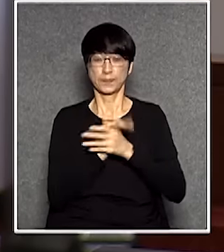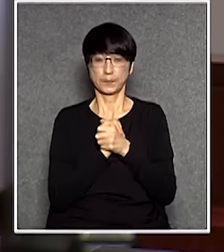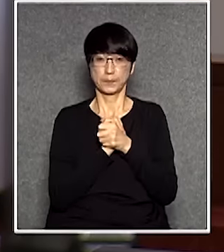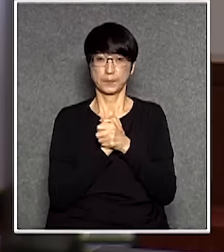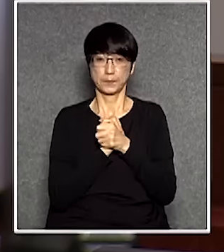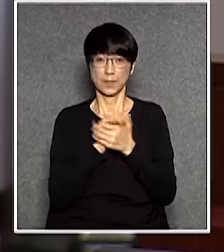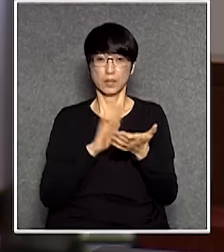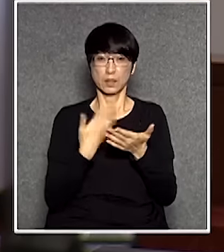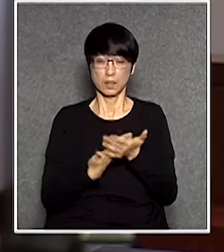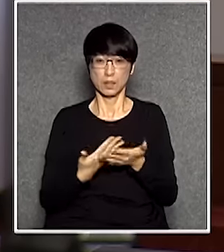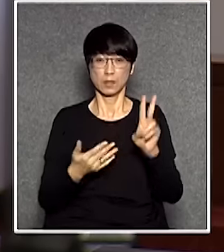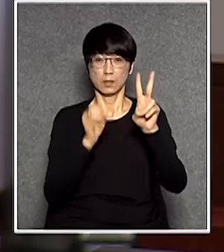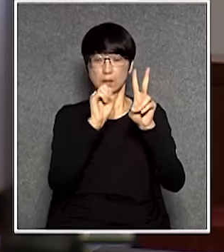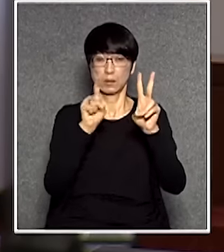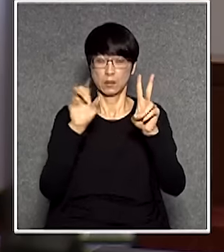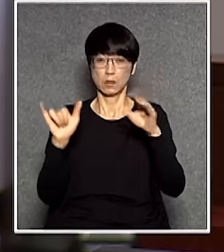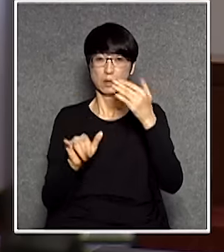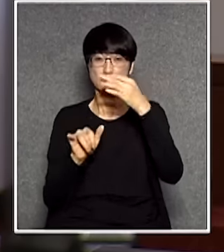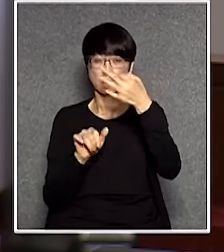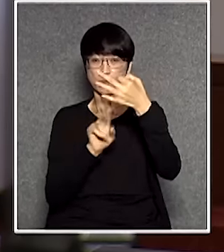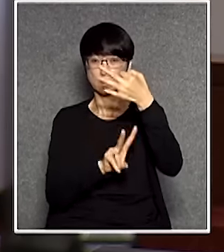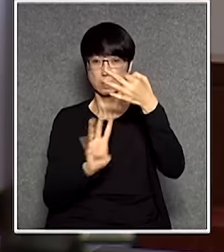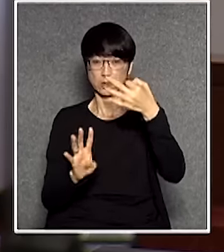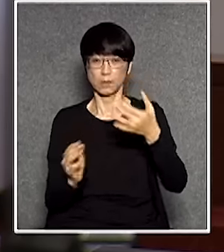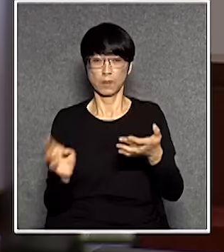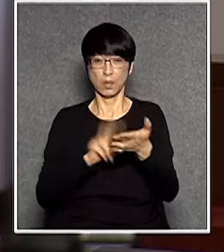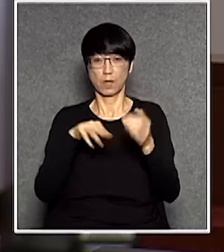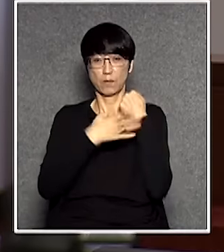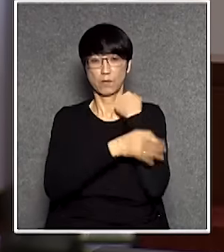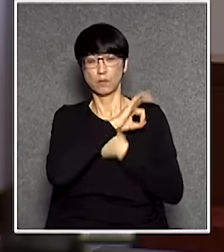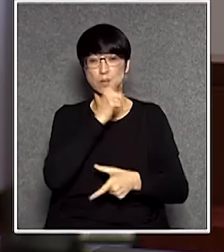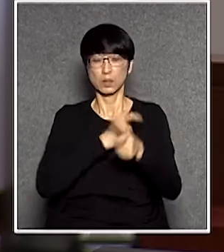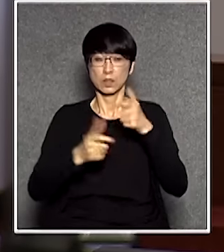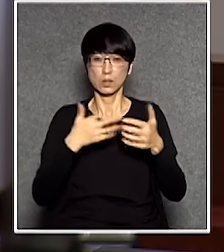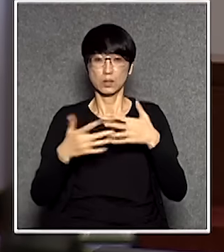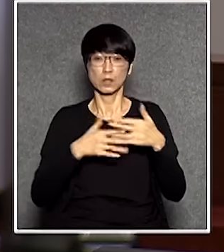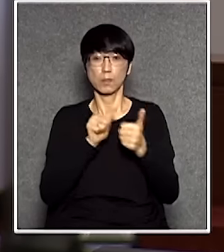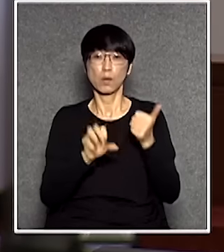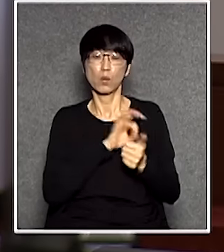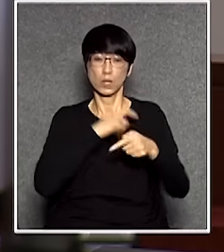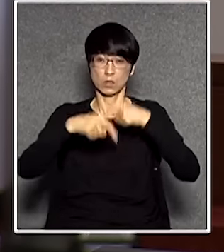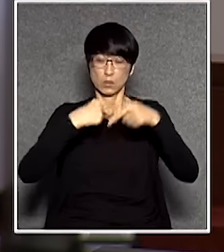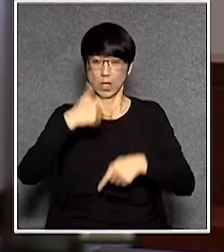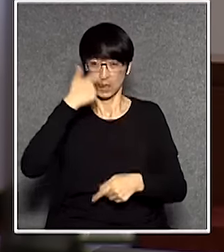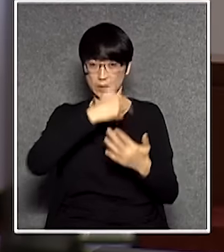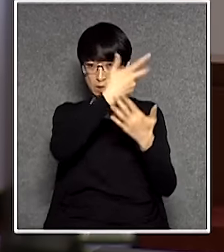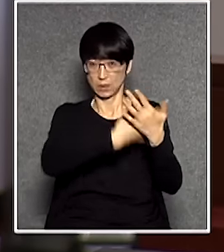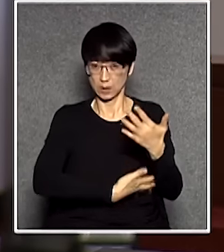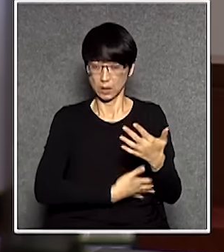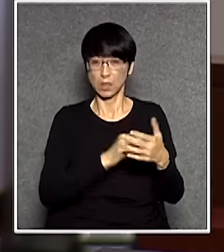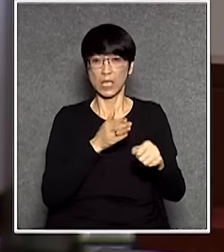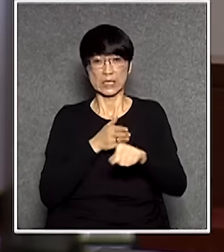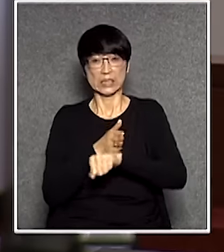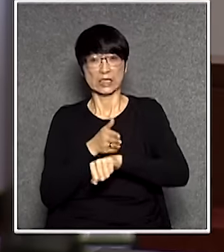但在2016年的三月二十四日去到立法會的經濟事務委員會討論這個新系統延伍的